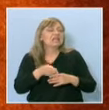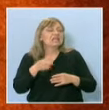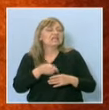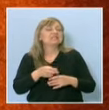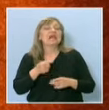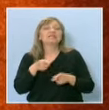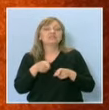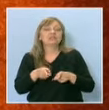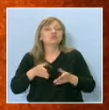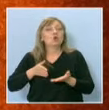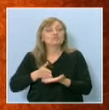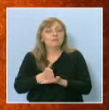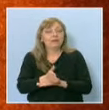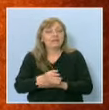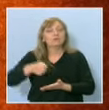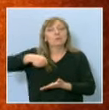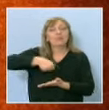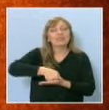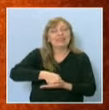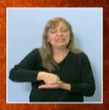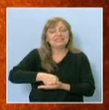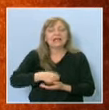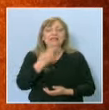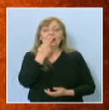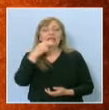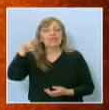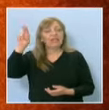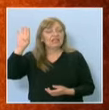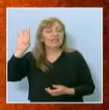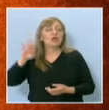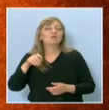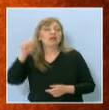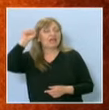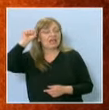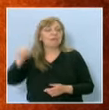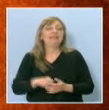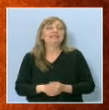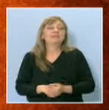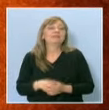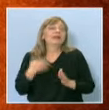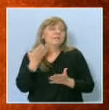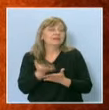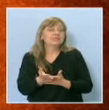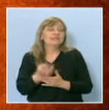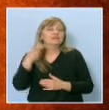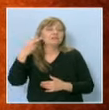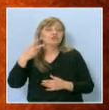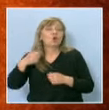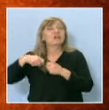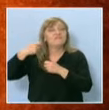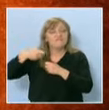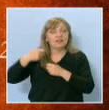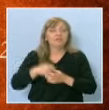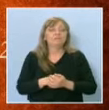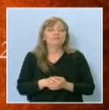под натиска на Хитлерова Германия. И това представихме в втората ни филмова разработка.